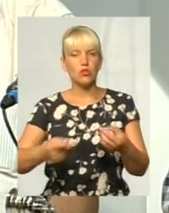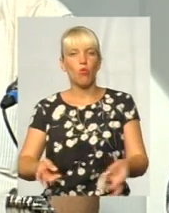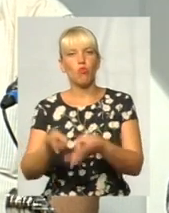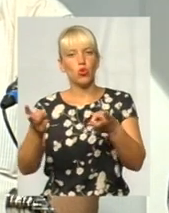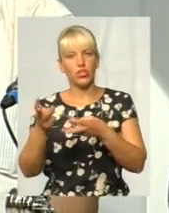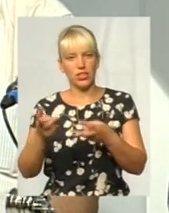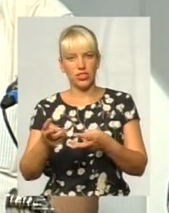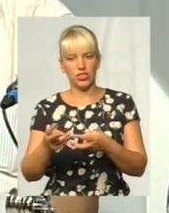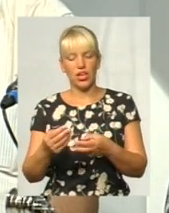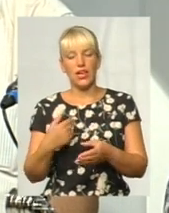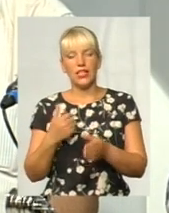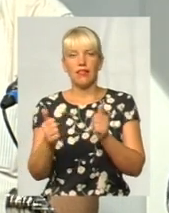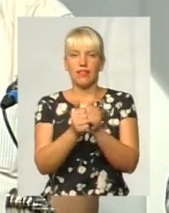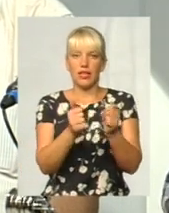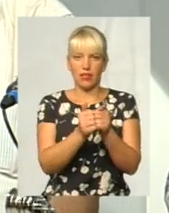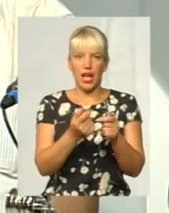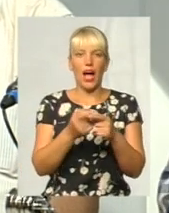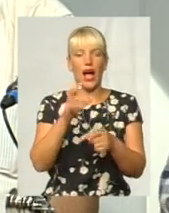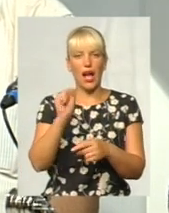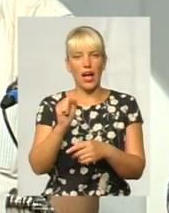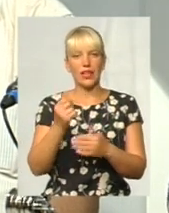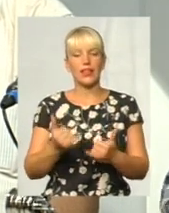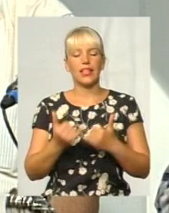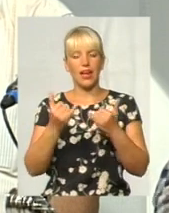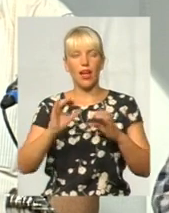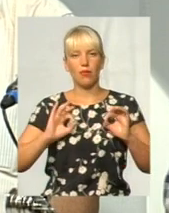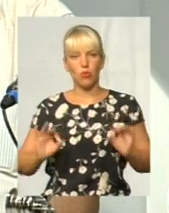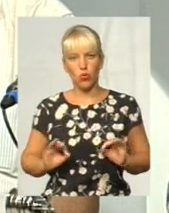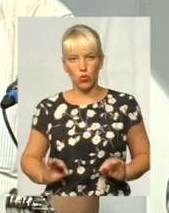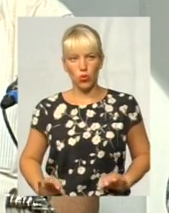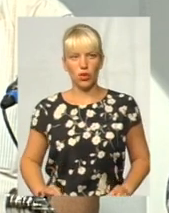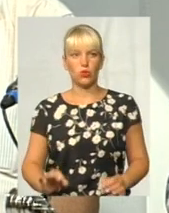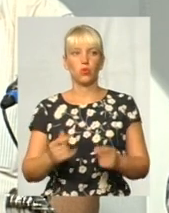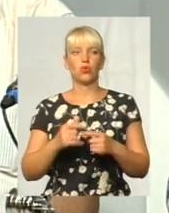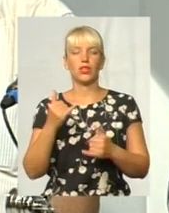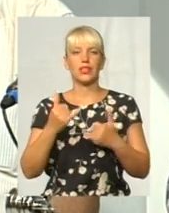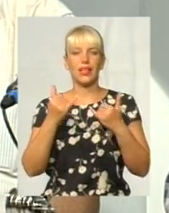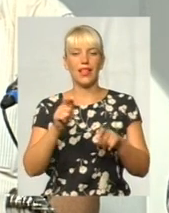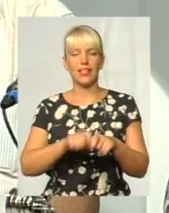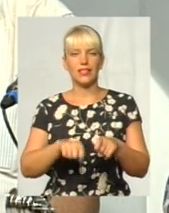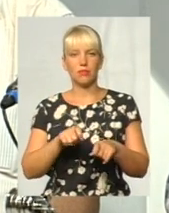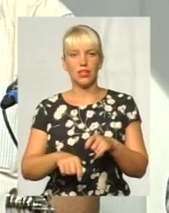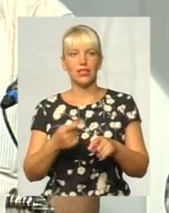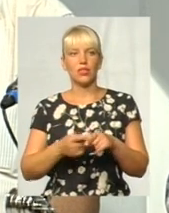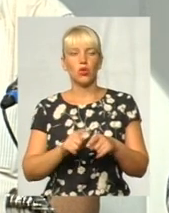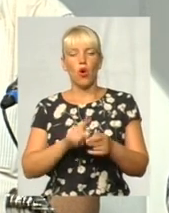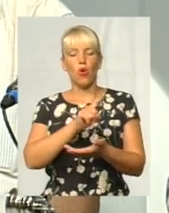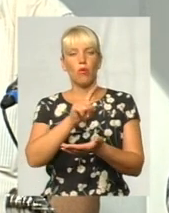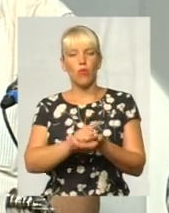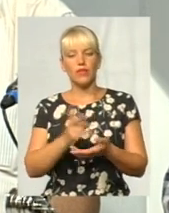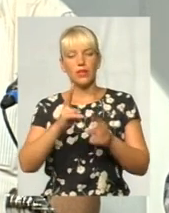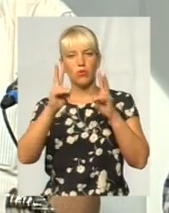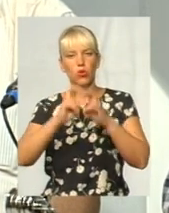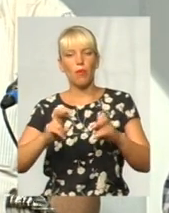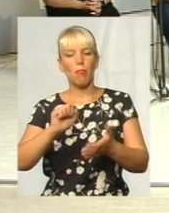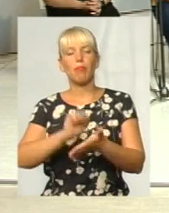іншому об'єкті. Для правоохоронців, для прокуратури, для інспекцій, тут обов'язок все ж таки розібратися